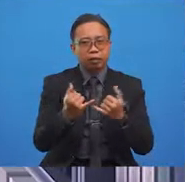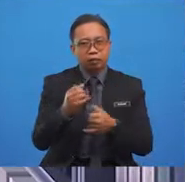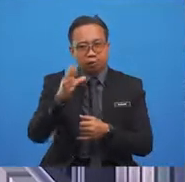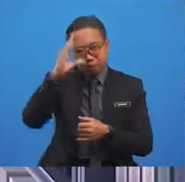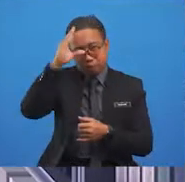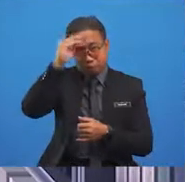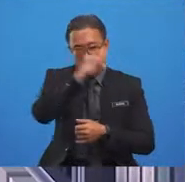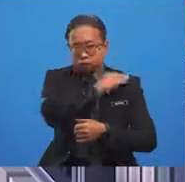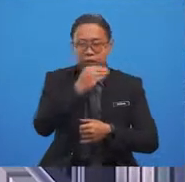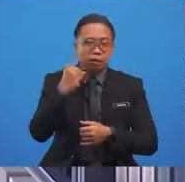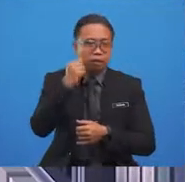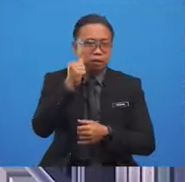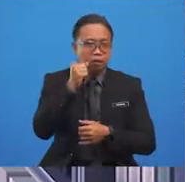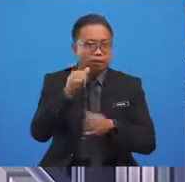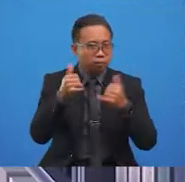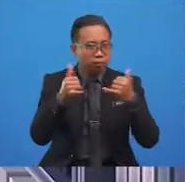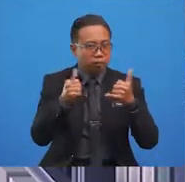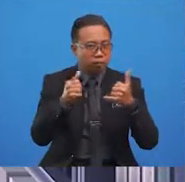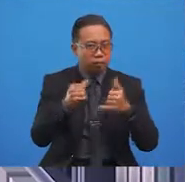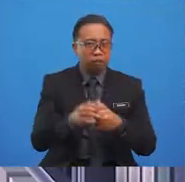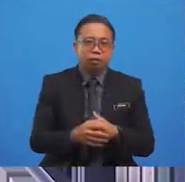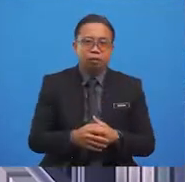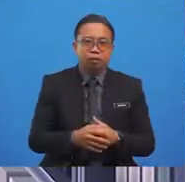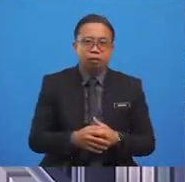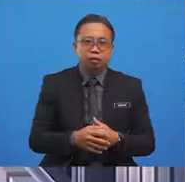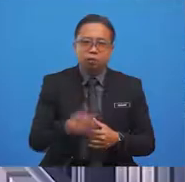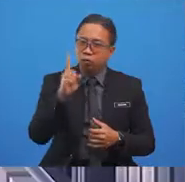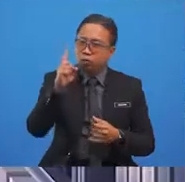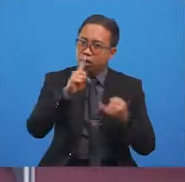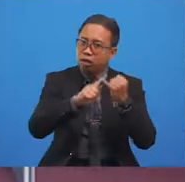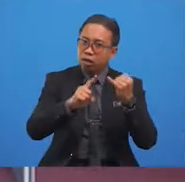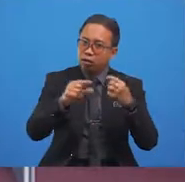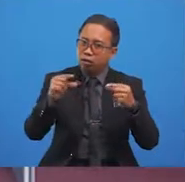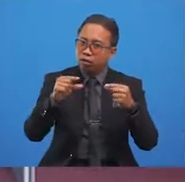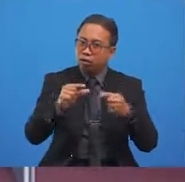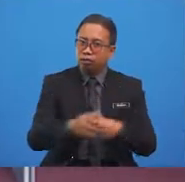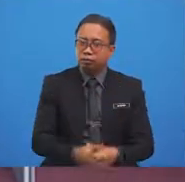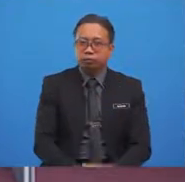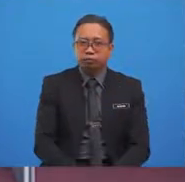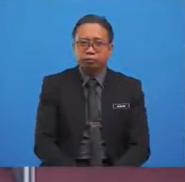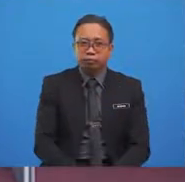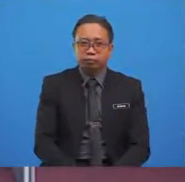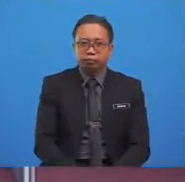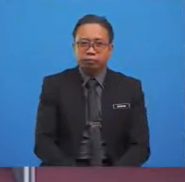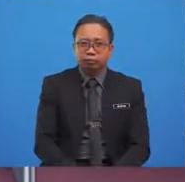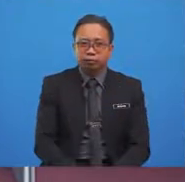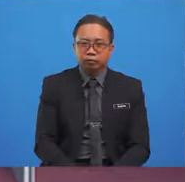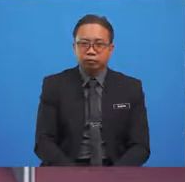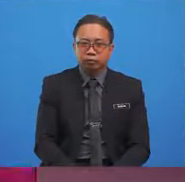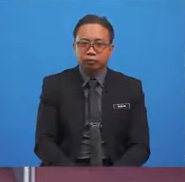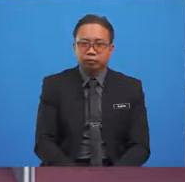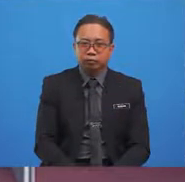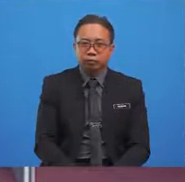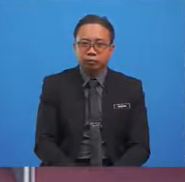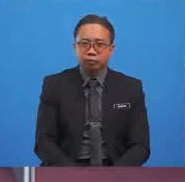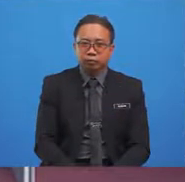and girls, we are going to play one last game. And you know what's the name of this game? It is called